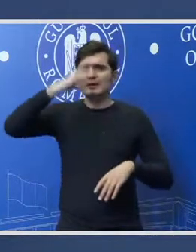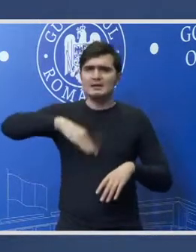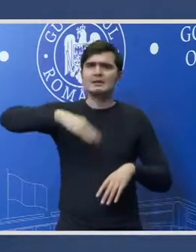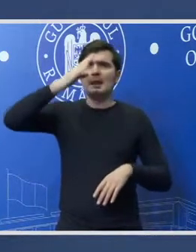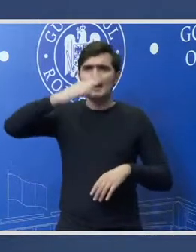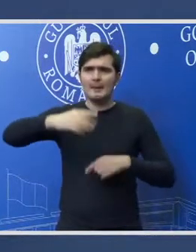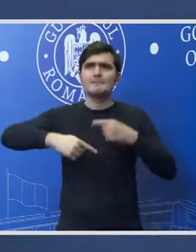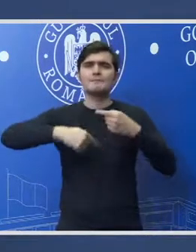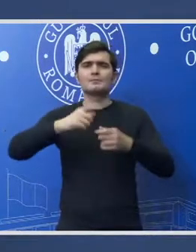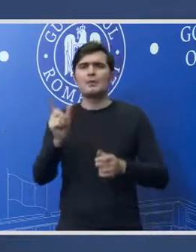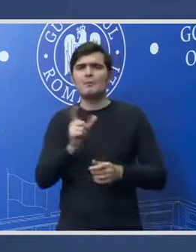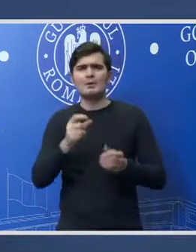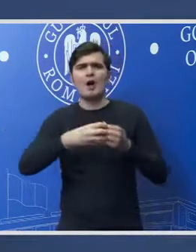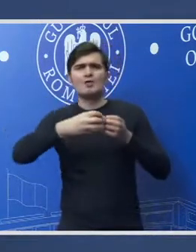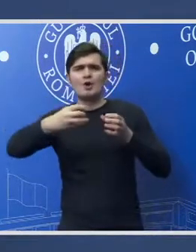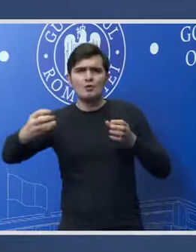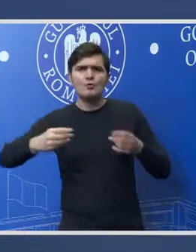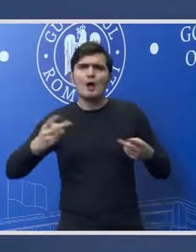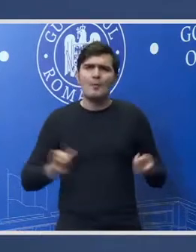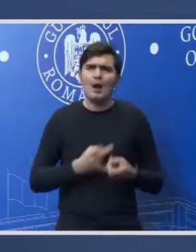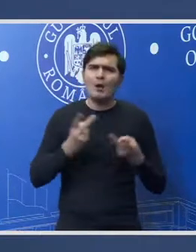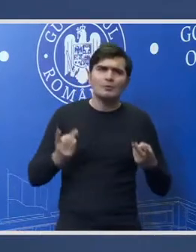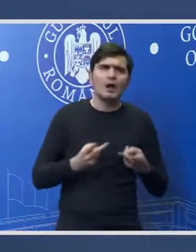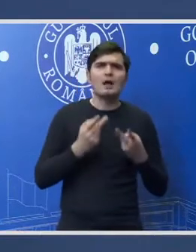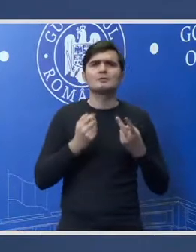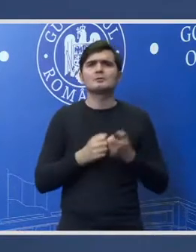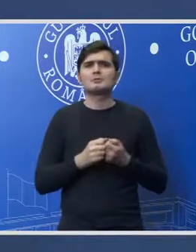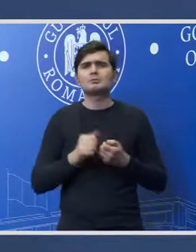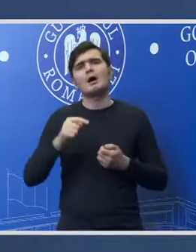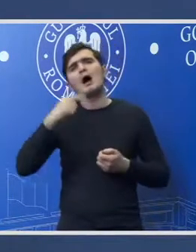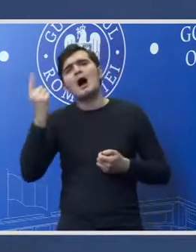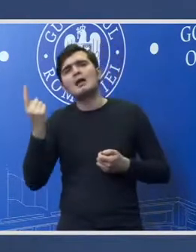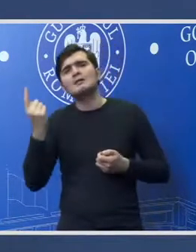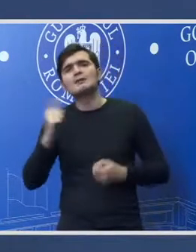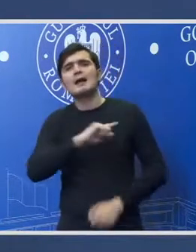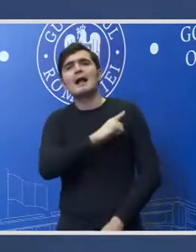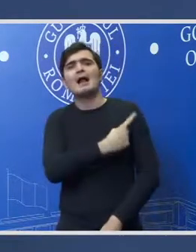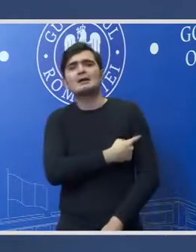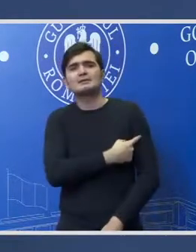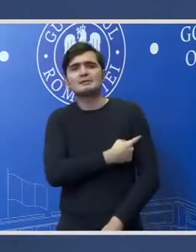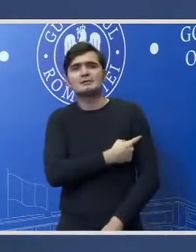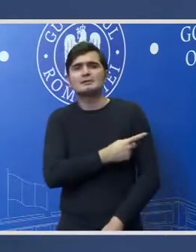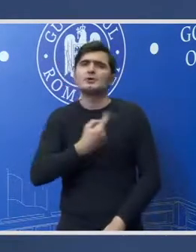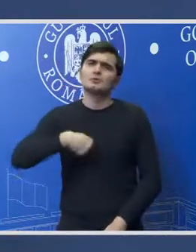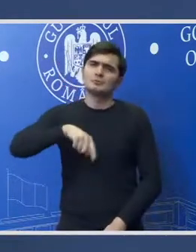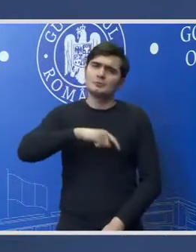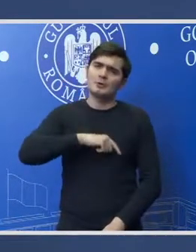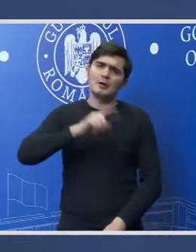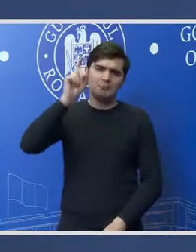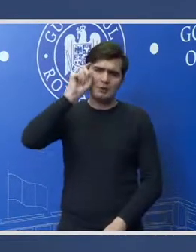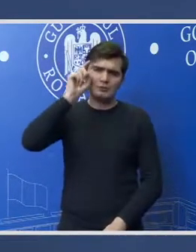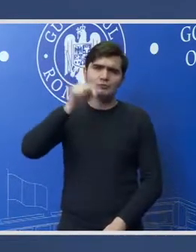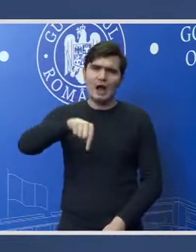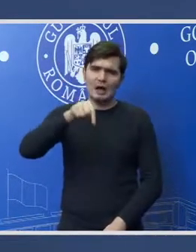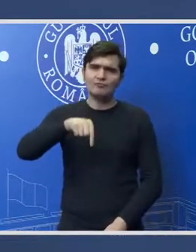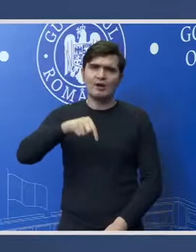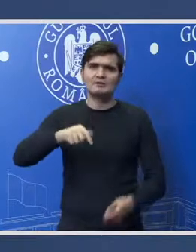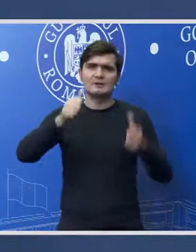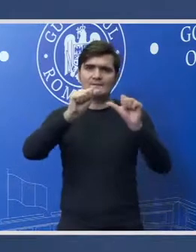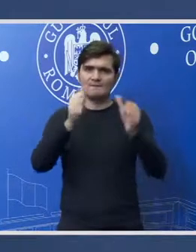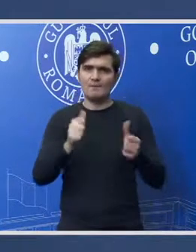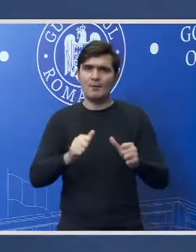în șir o perioadă lungă de timp alte tipuri de garanții am considerat că această formă